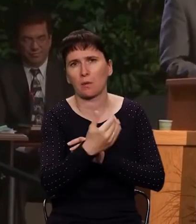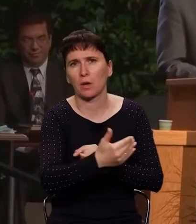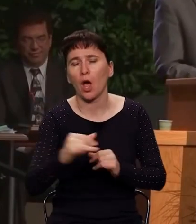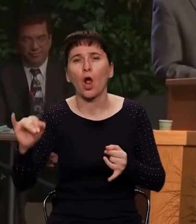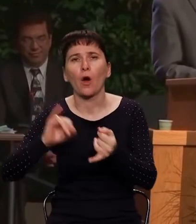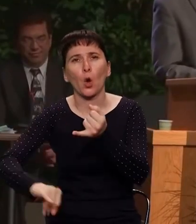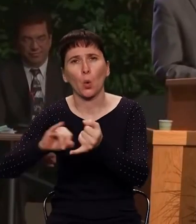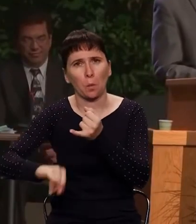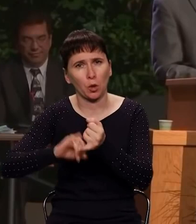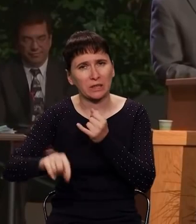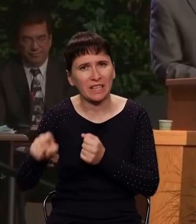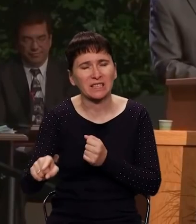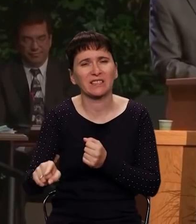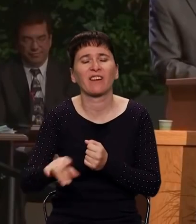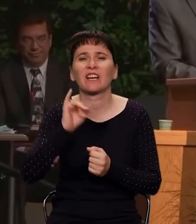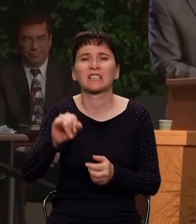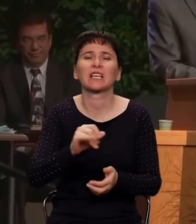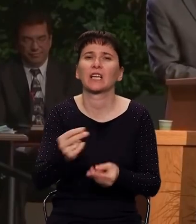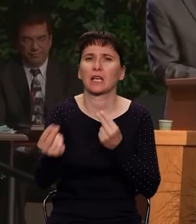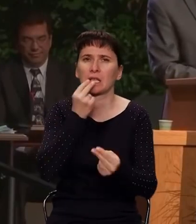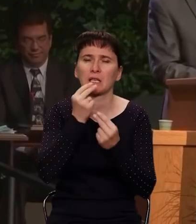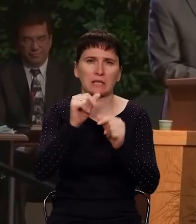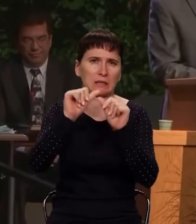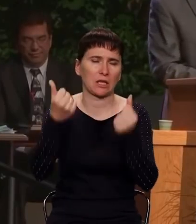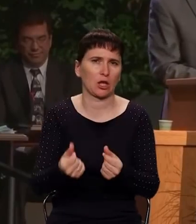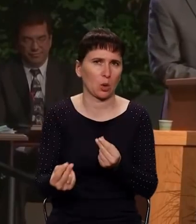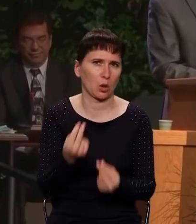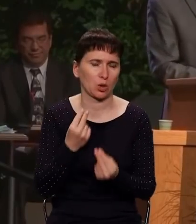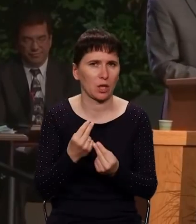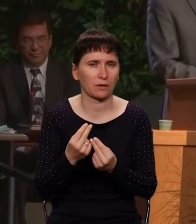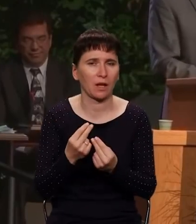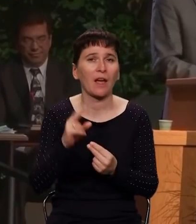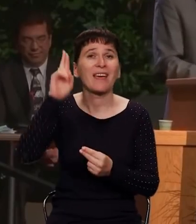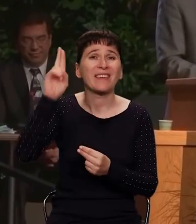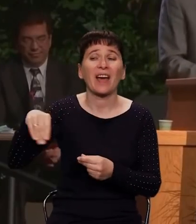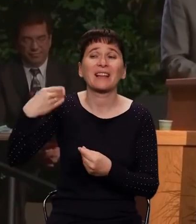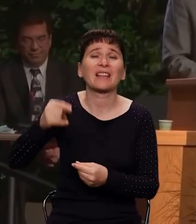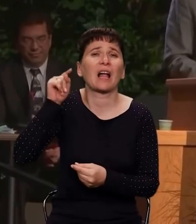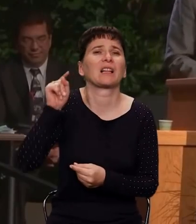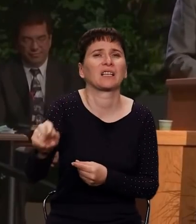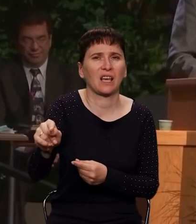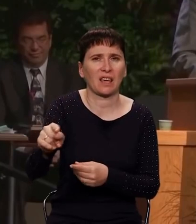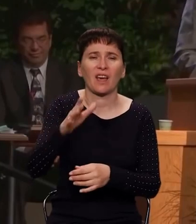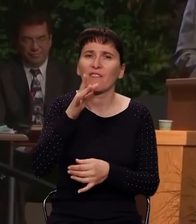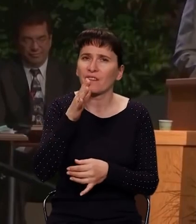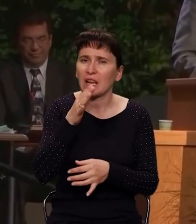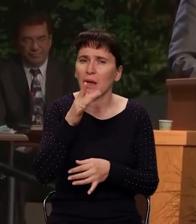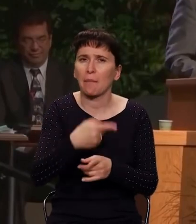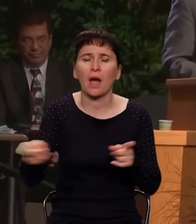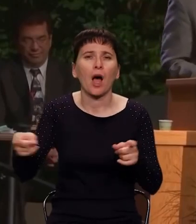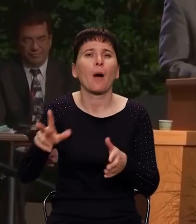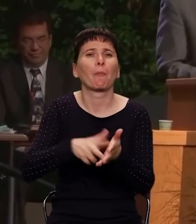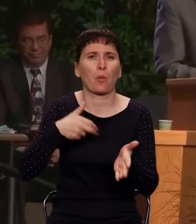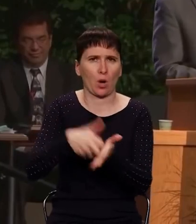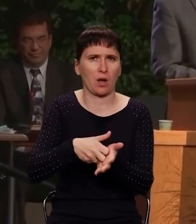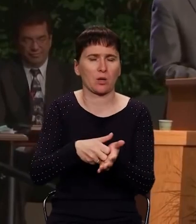любодействовать и есть идоложертвенное. Я отдал ей время покаяться в любодеянии